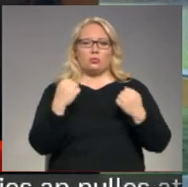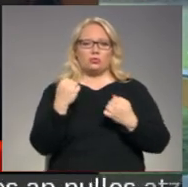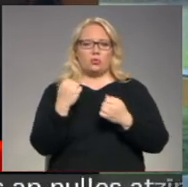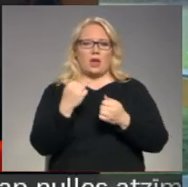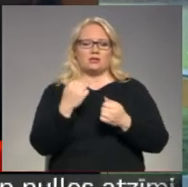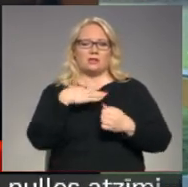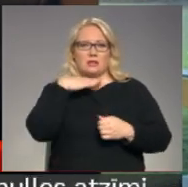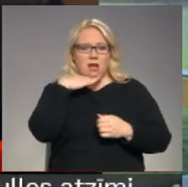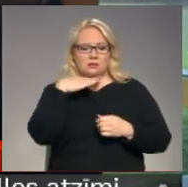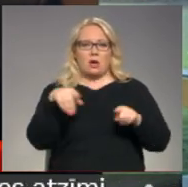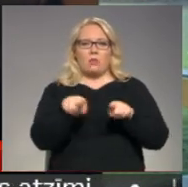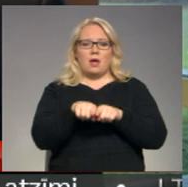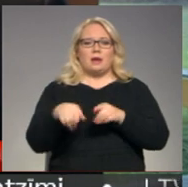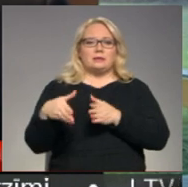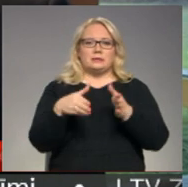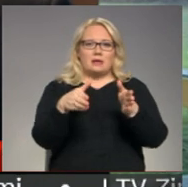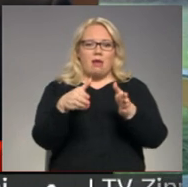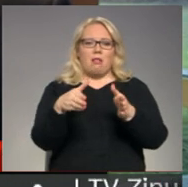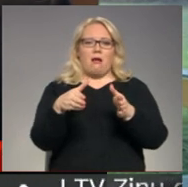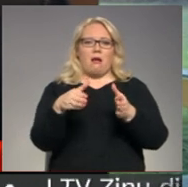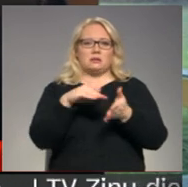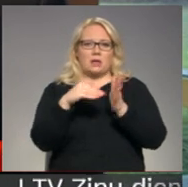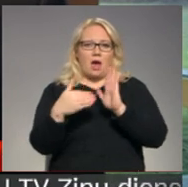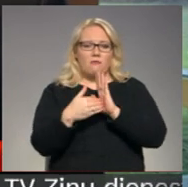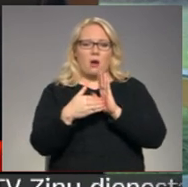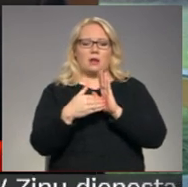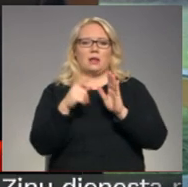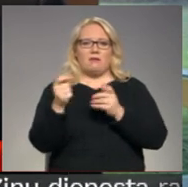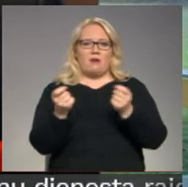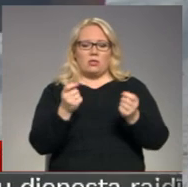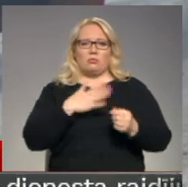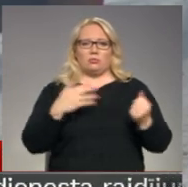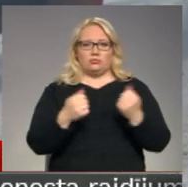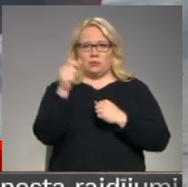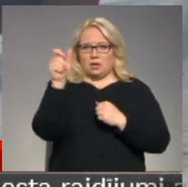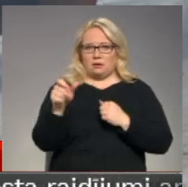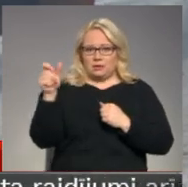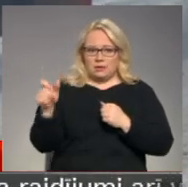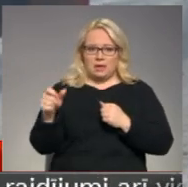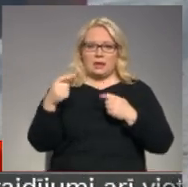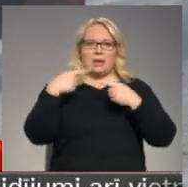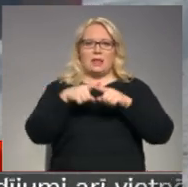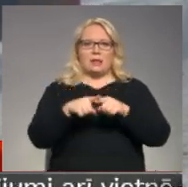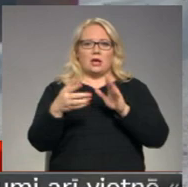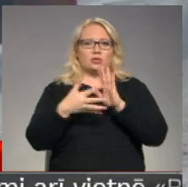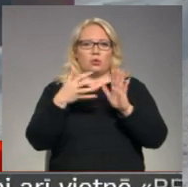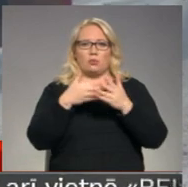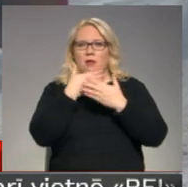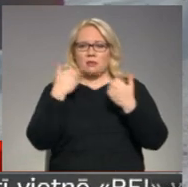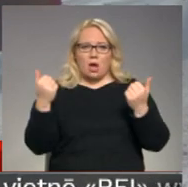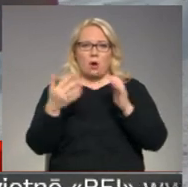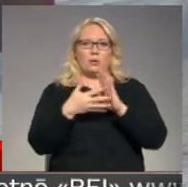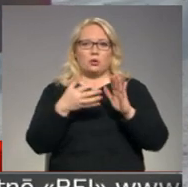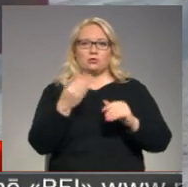arī ceļa stāvokli monitorē mūsu darbinieki. Tehnikas trūkums nēsot, trūkstot